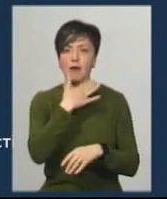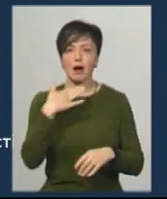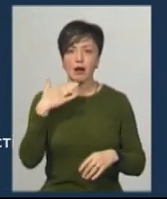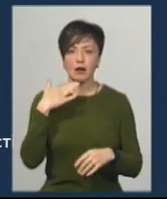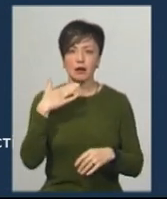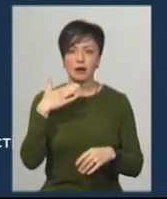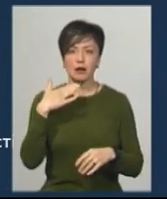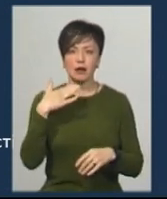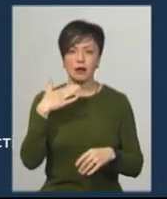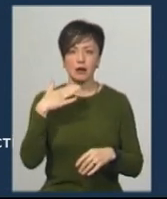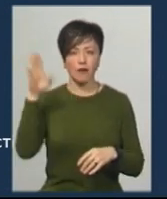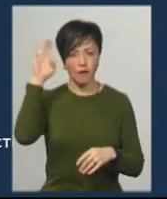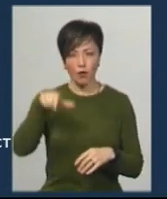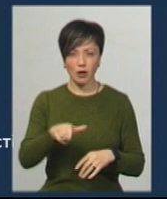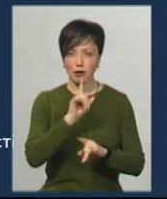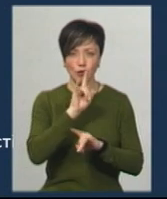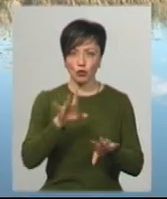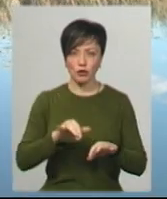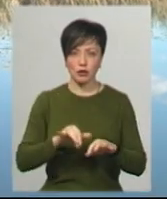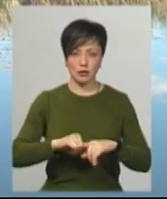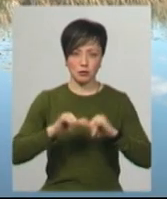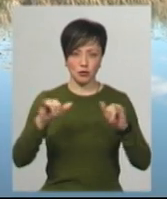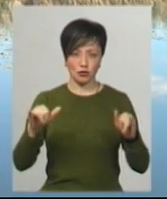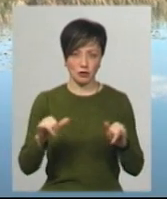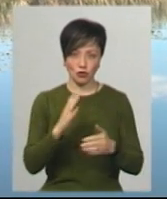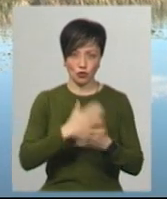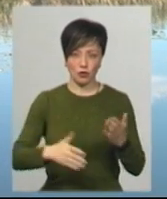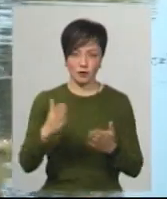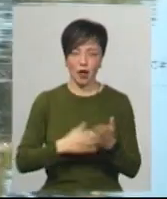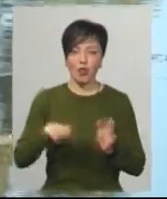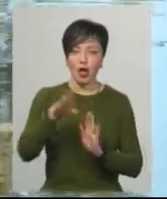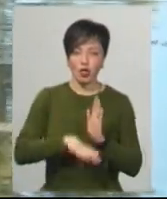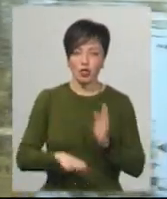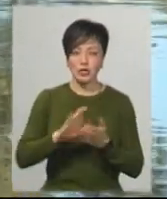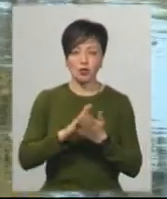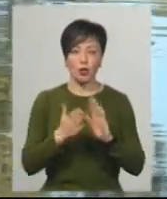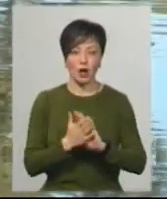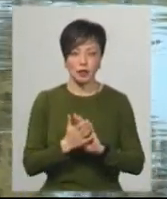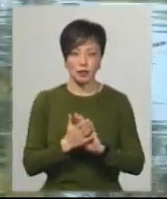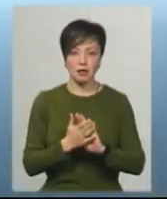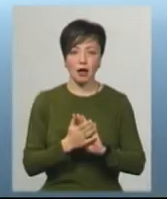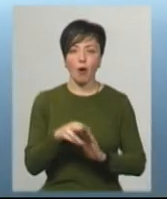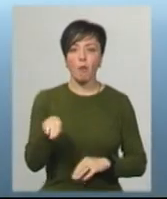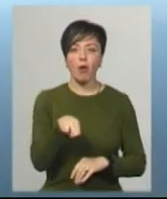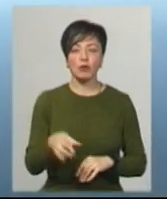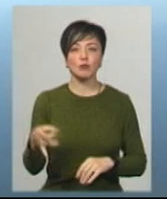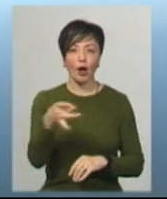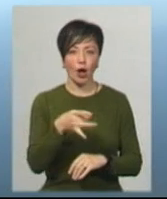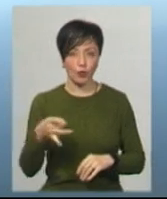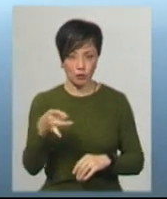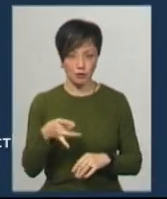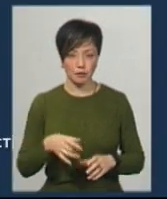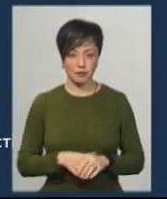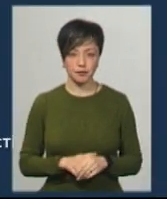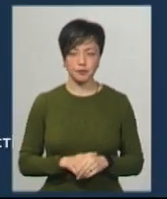об'єктів, які є в нашій області, вода не буде в них збігти взагалі. Найгірша ситуація з поверхневими водними ресурсами у Полонському районі, додає Юрій